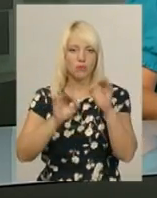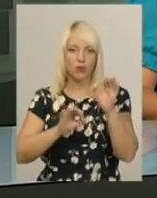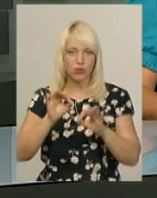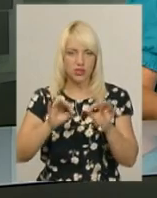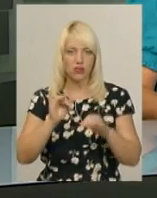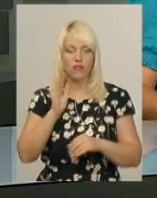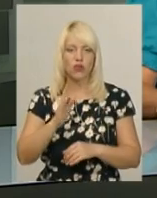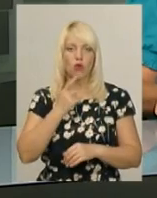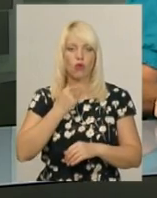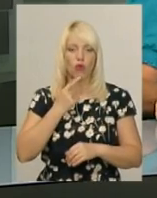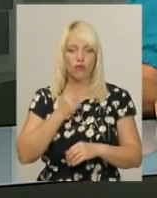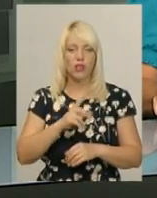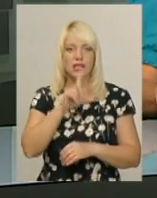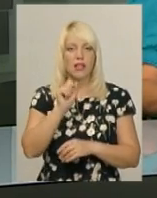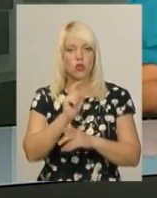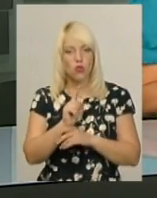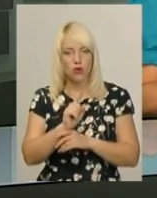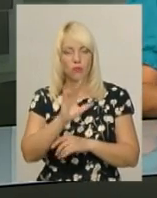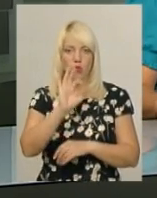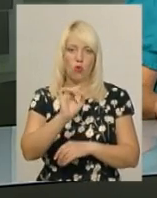допустимої норми 0,2.